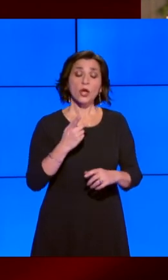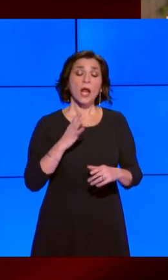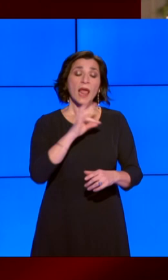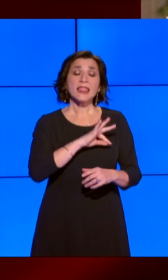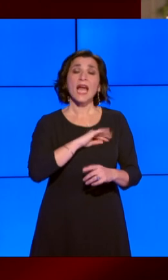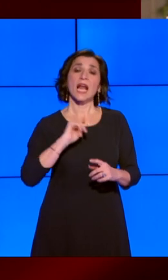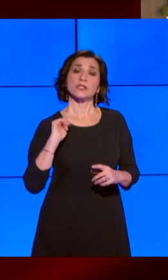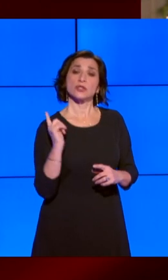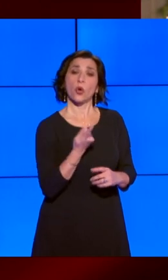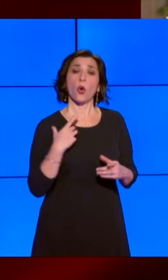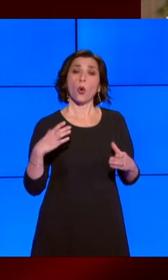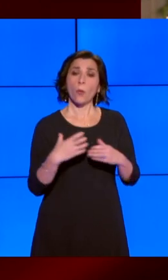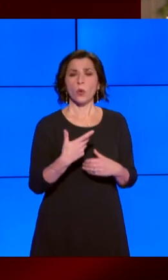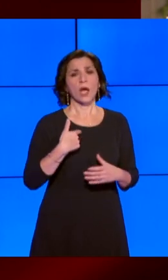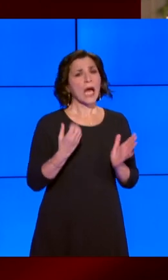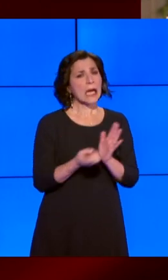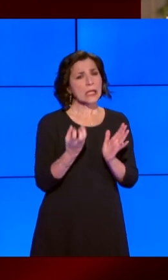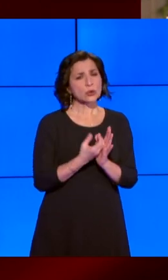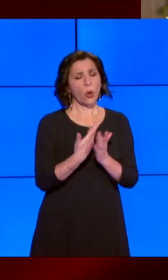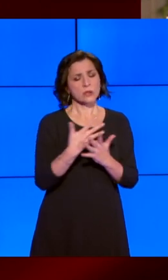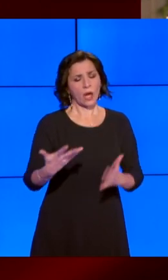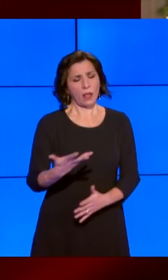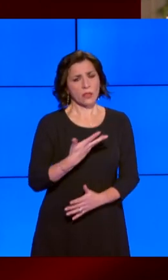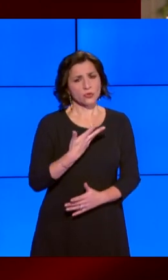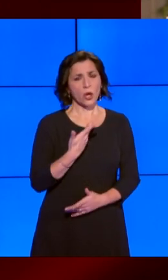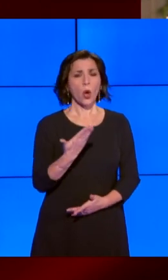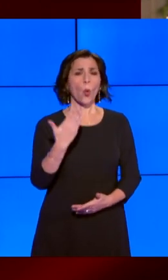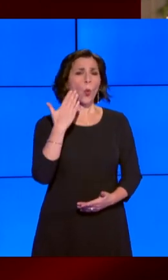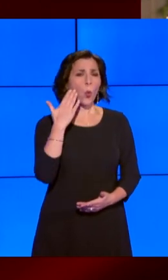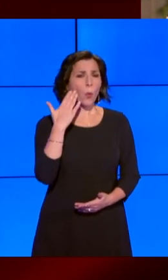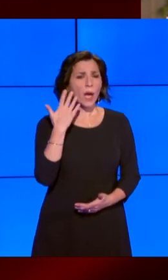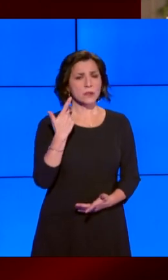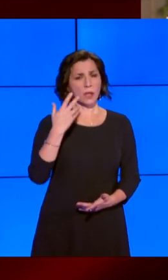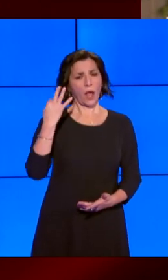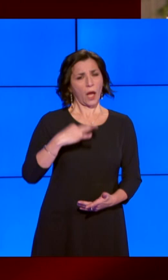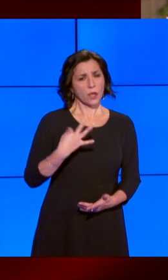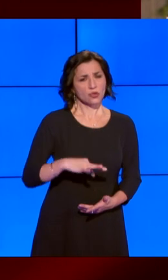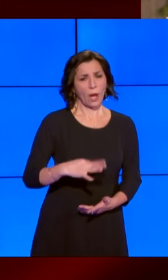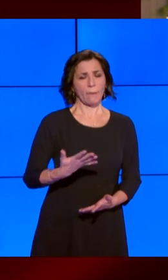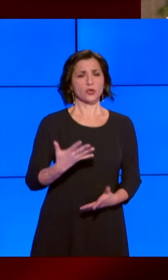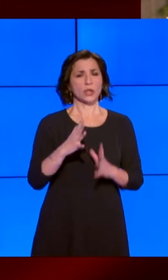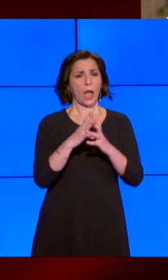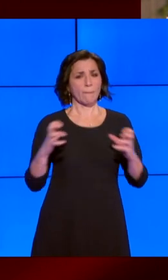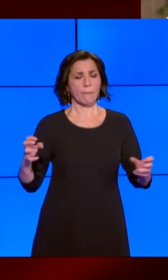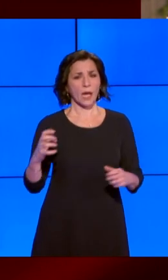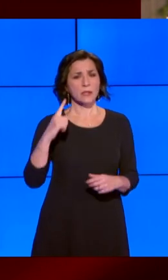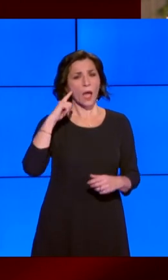Disponiamo di grandi risorse, di umanità, di ingegno, di capacità di impresa.